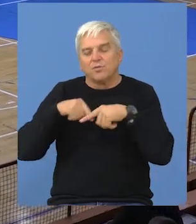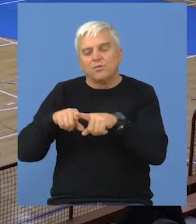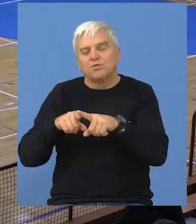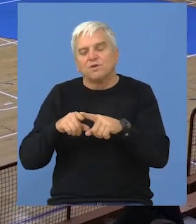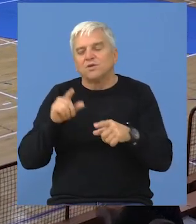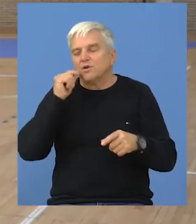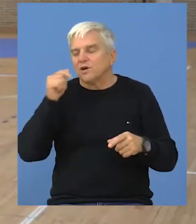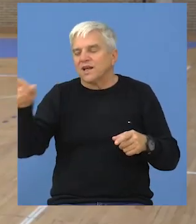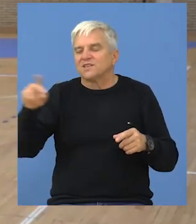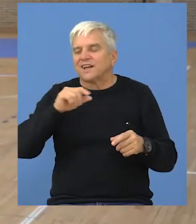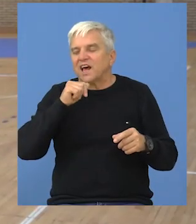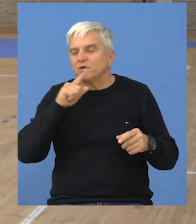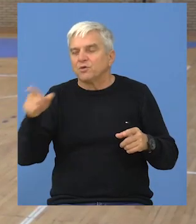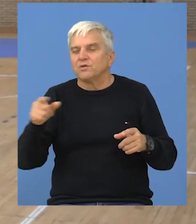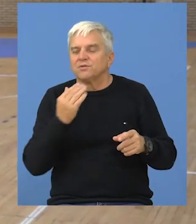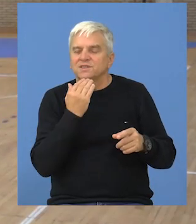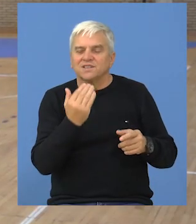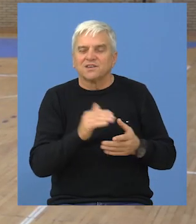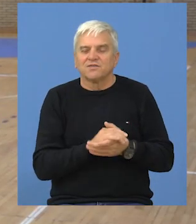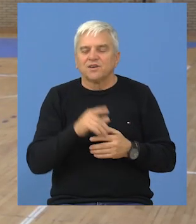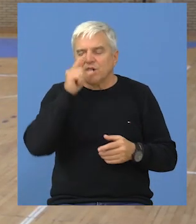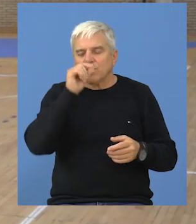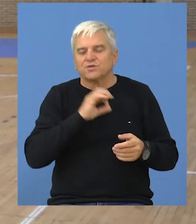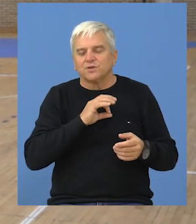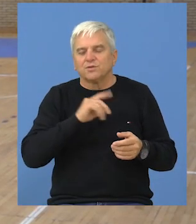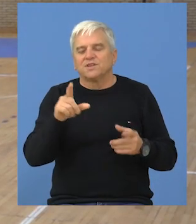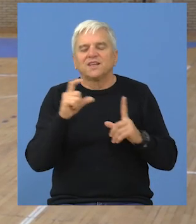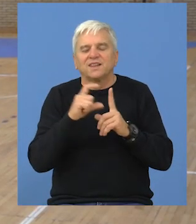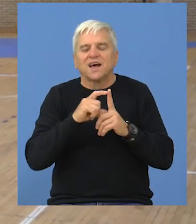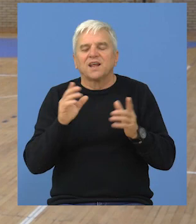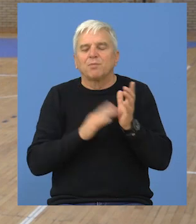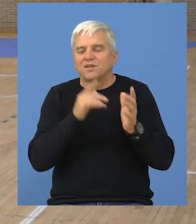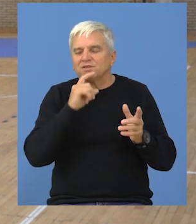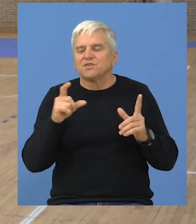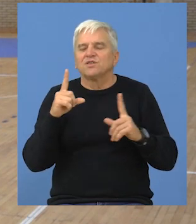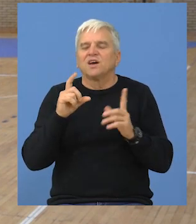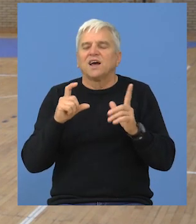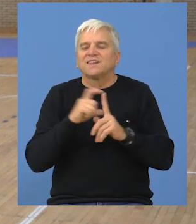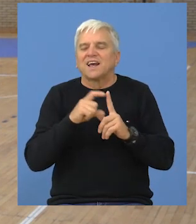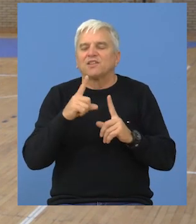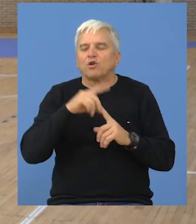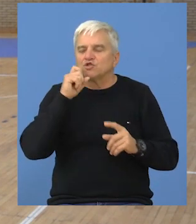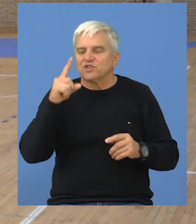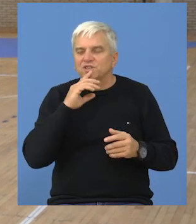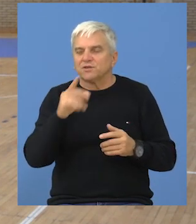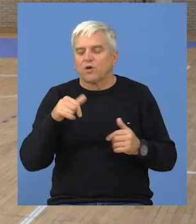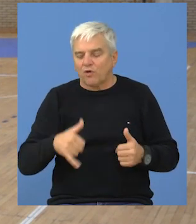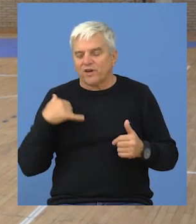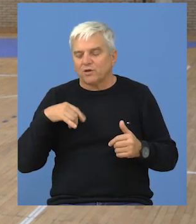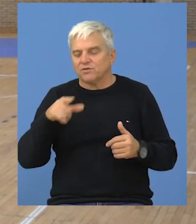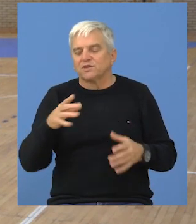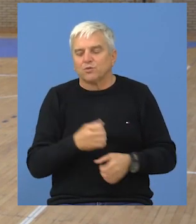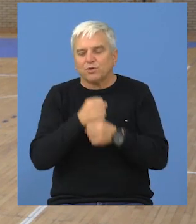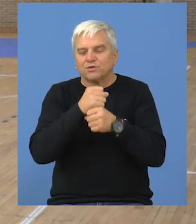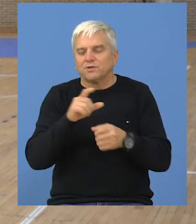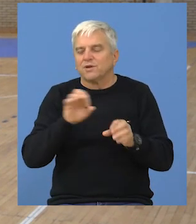posebno otcu Rajku i zahvalio bi se opštini Beče i Danetu Mandiću i Draganu Tošiću koji su i